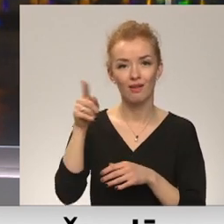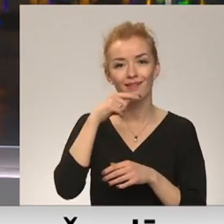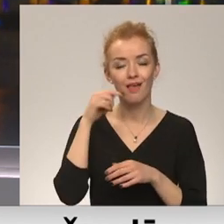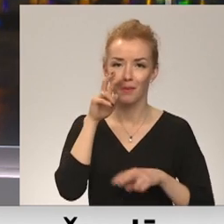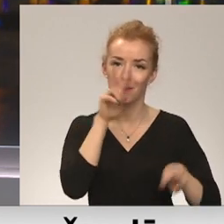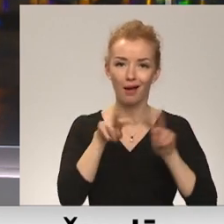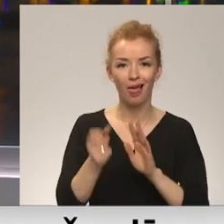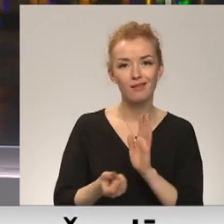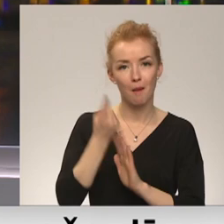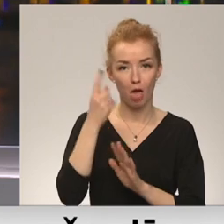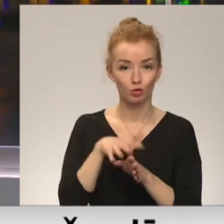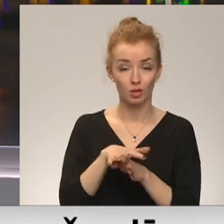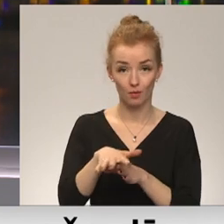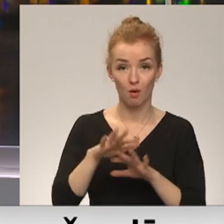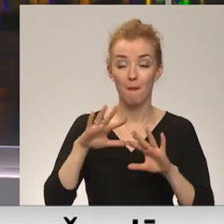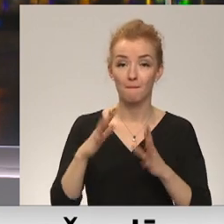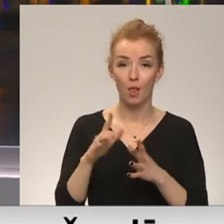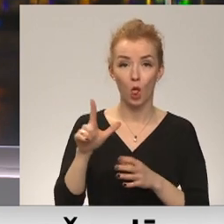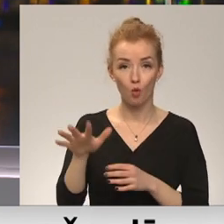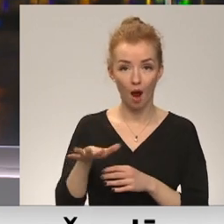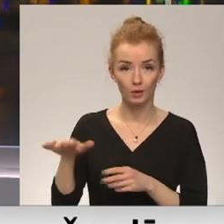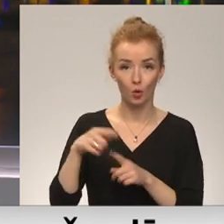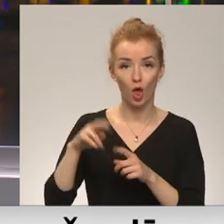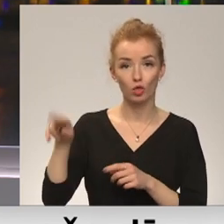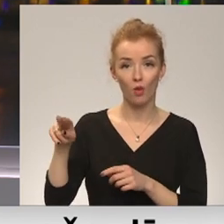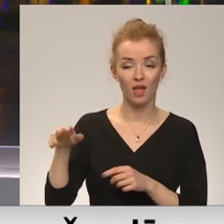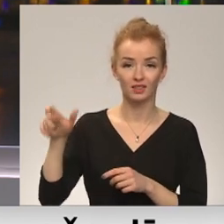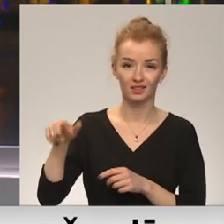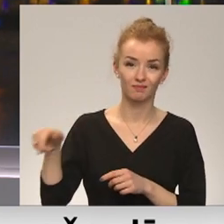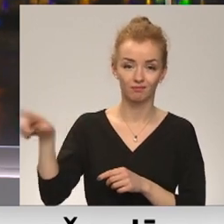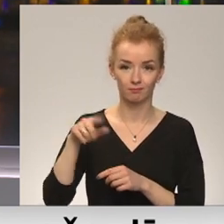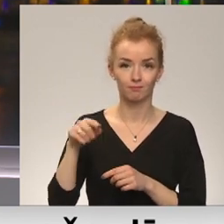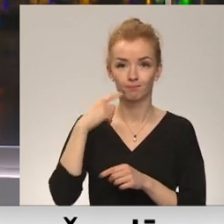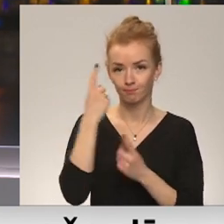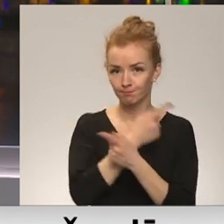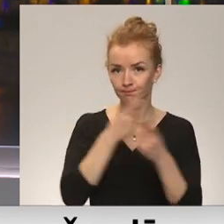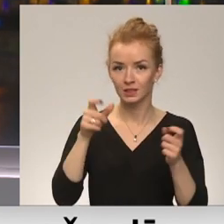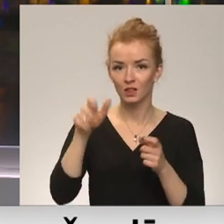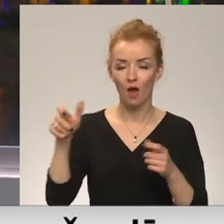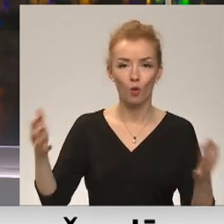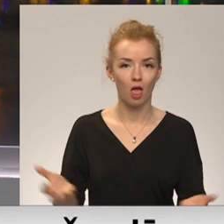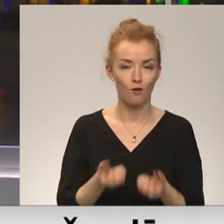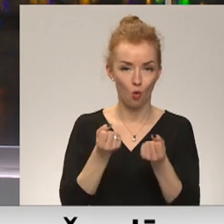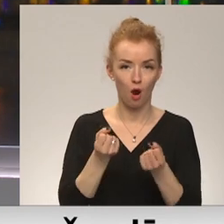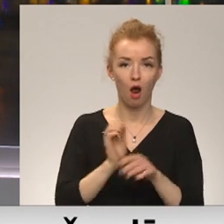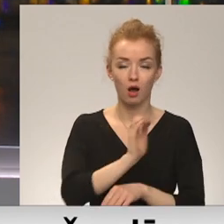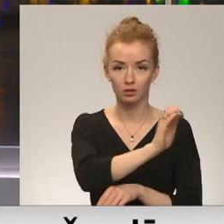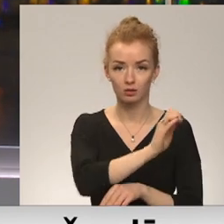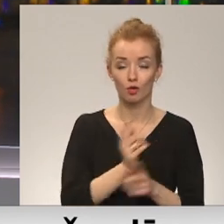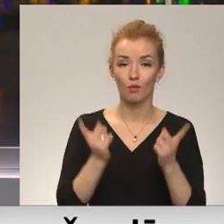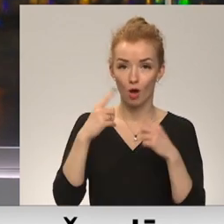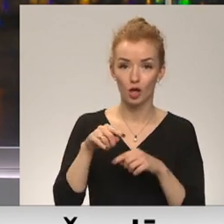iebrukumam. Tikmēr separātisti Luhanskā un Doņetskā paziņojuši par iedzīvotāju evakuāciju. Pat labam Donbasā pie frondes